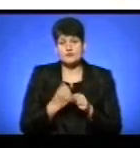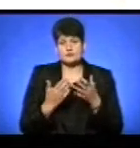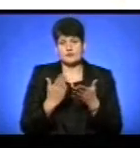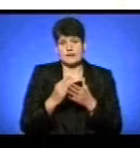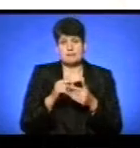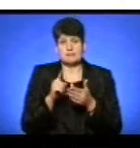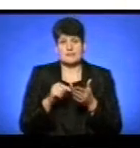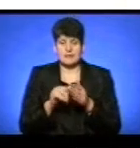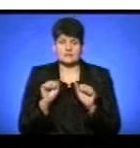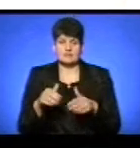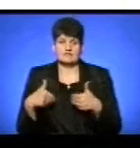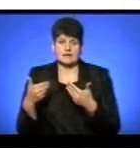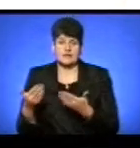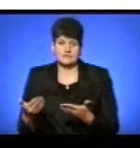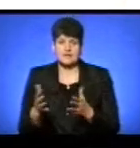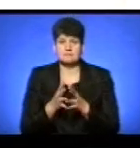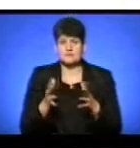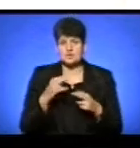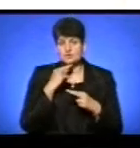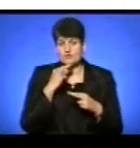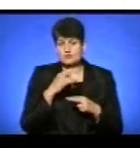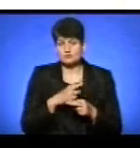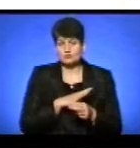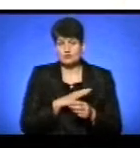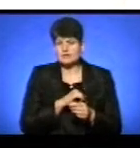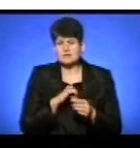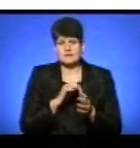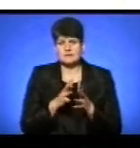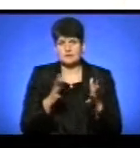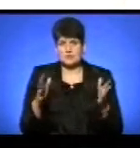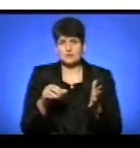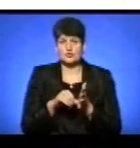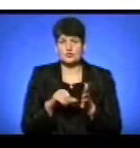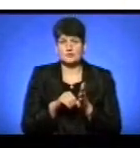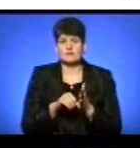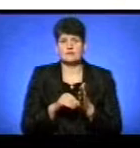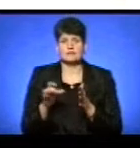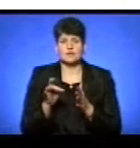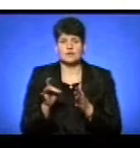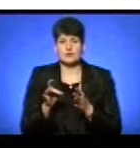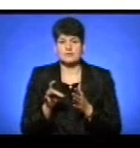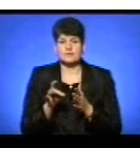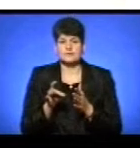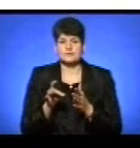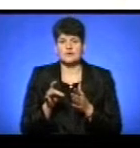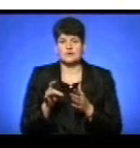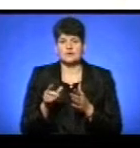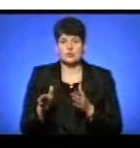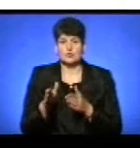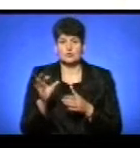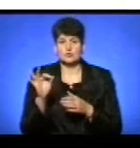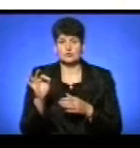питання, ми до нього звертаємося. Найбільше зауваження було до того участка в районі Соліячівці, дороги М-09,